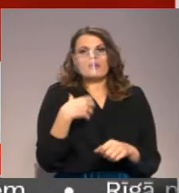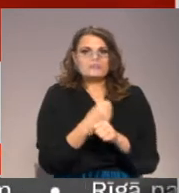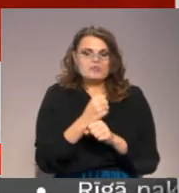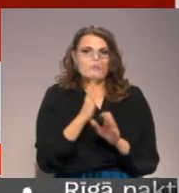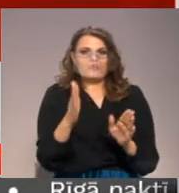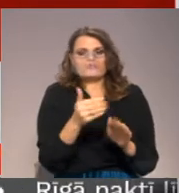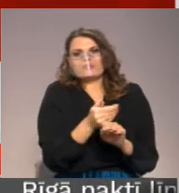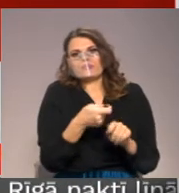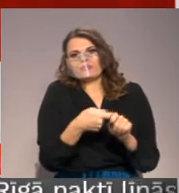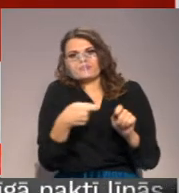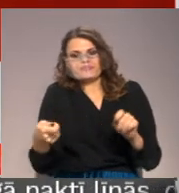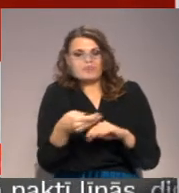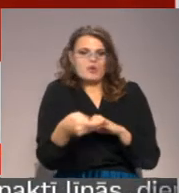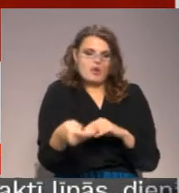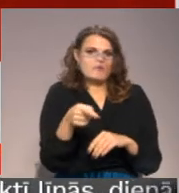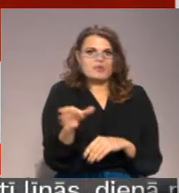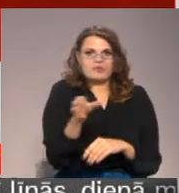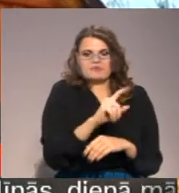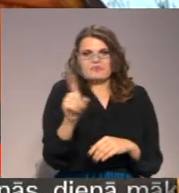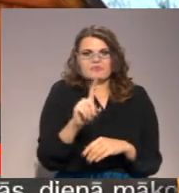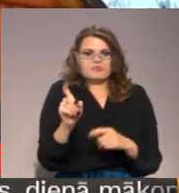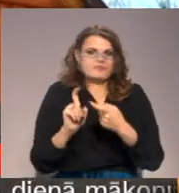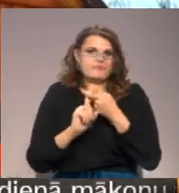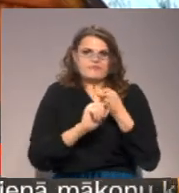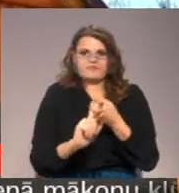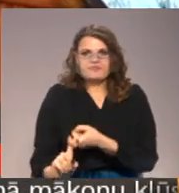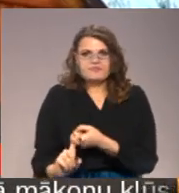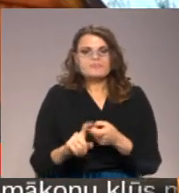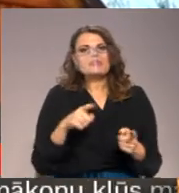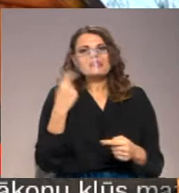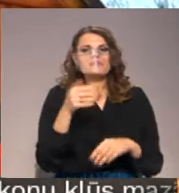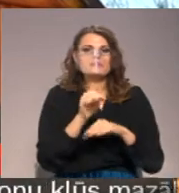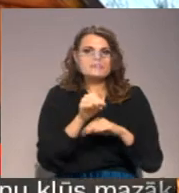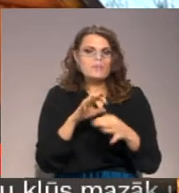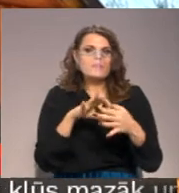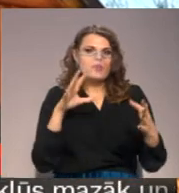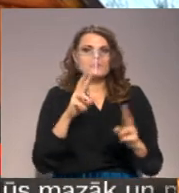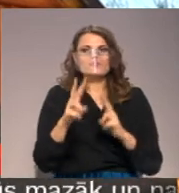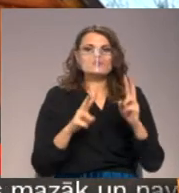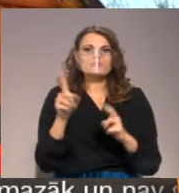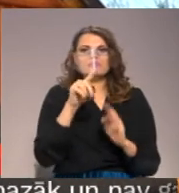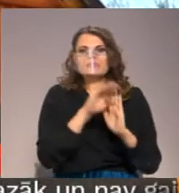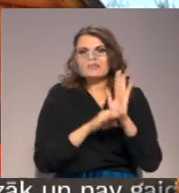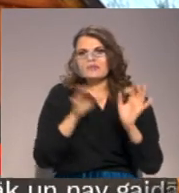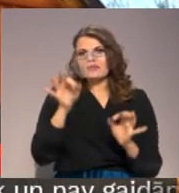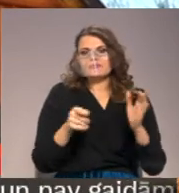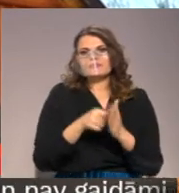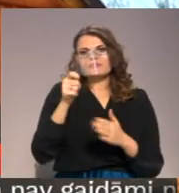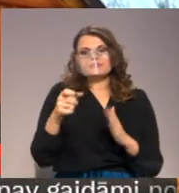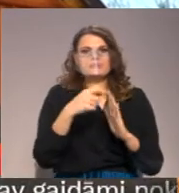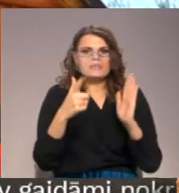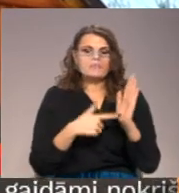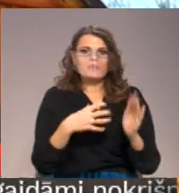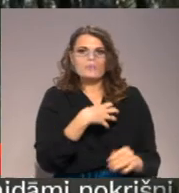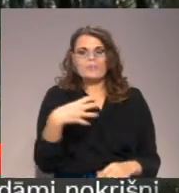kavēties kaut kas. Tas jau viss ir pakārtotis. Vēloties saglabāt neatkarību, sūdzības atversmes tiesā iesnieguši 17